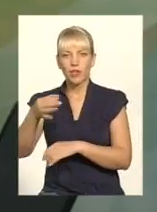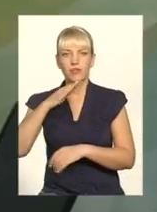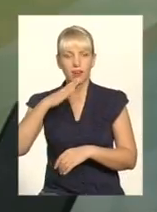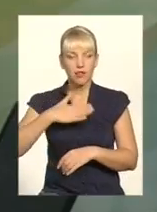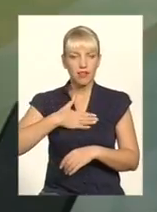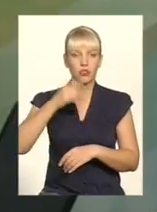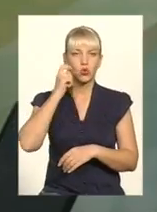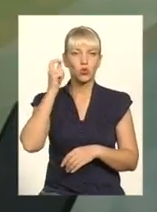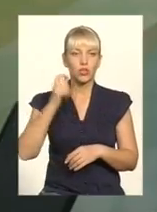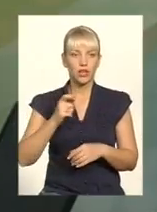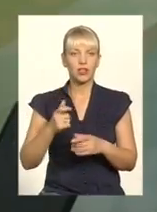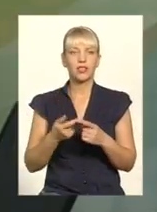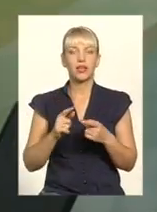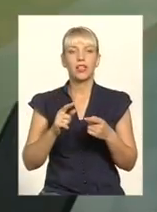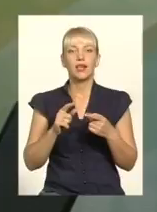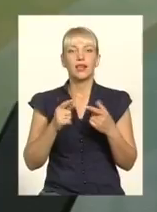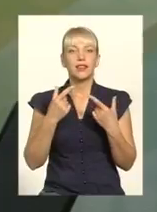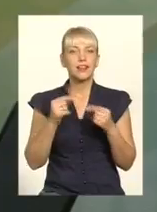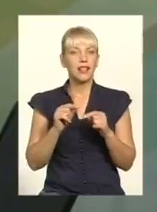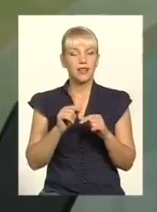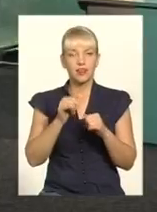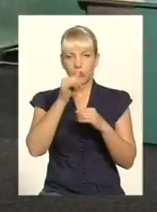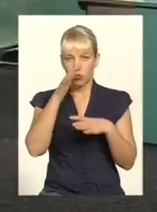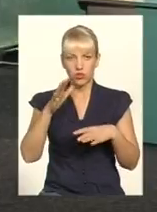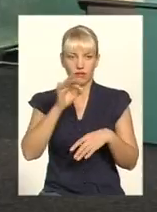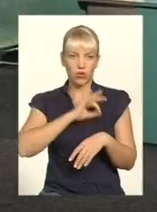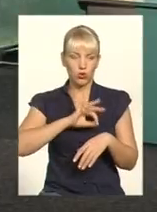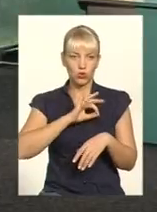країни, в місті Києві, де вона не повинна використовуватися.